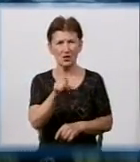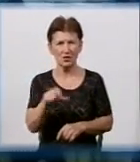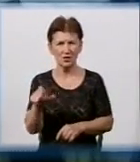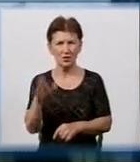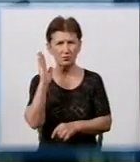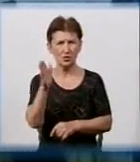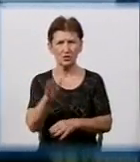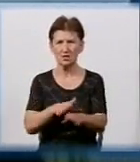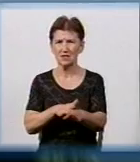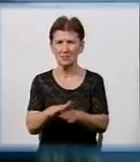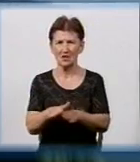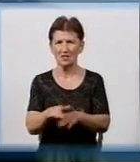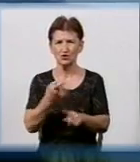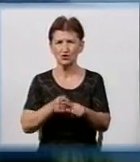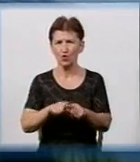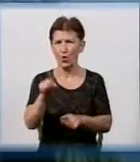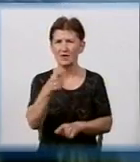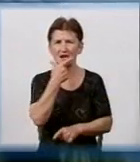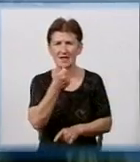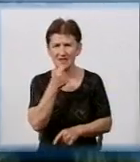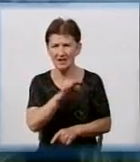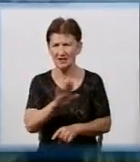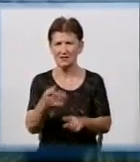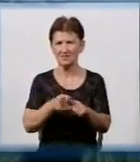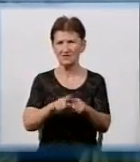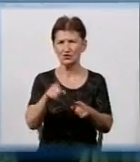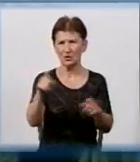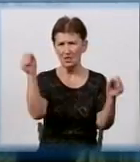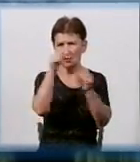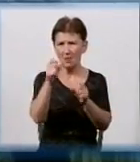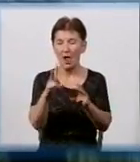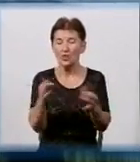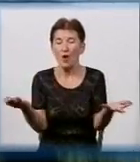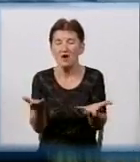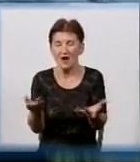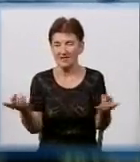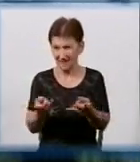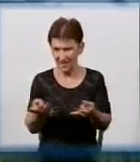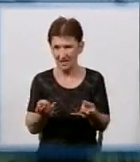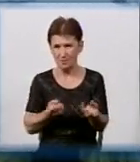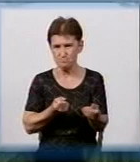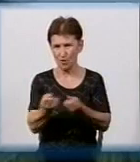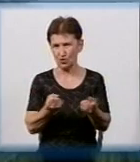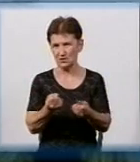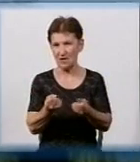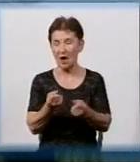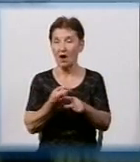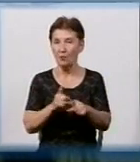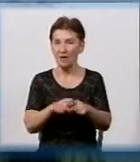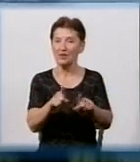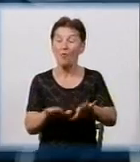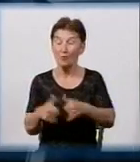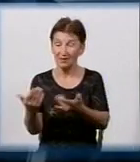говорити, що це вандалин, що це не красиво, що це бред, але як-то з цим треба бороться, т.е. предлагають свої